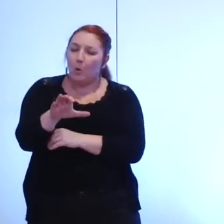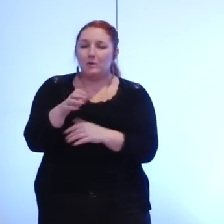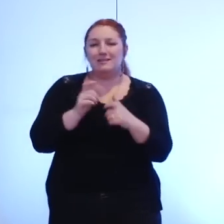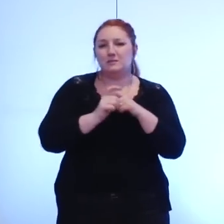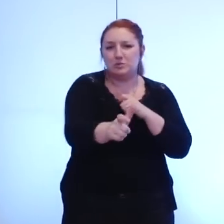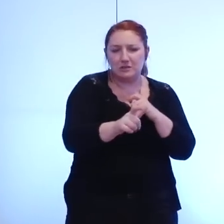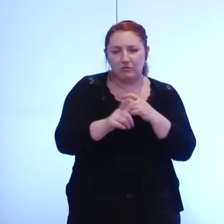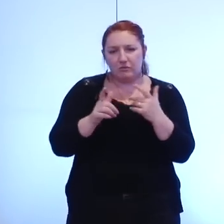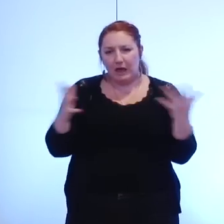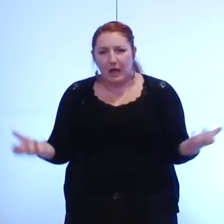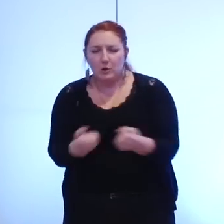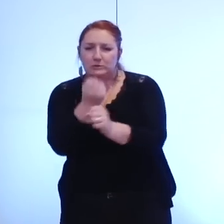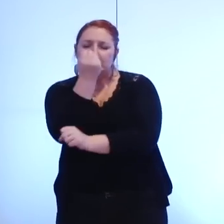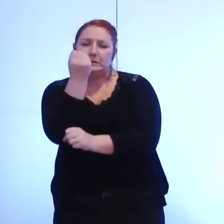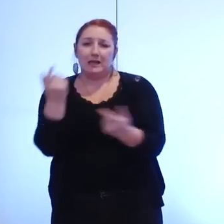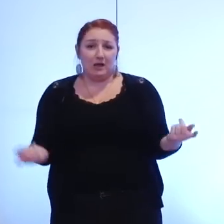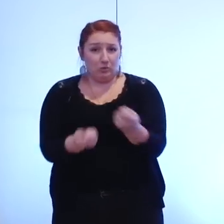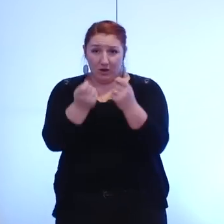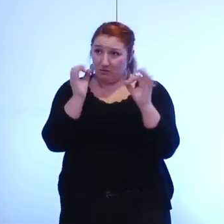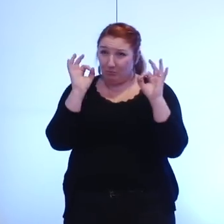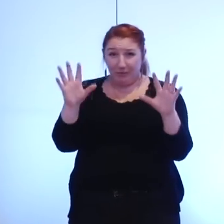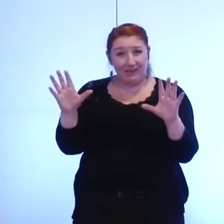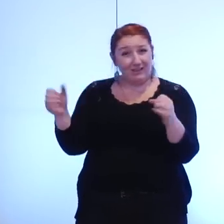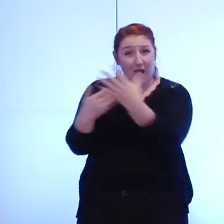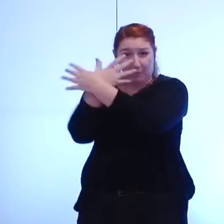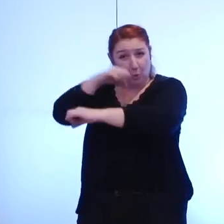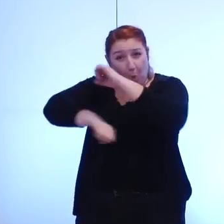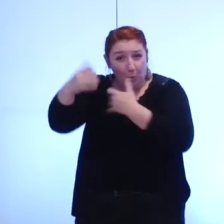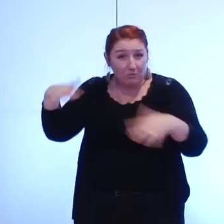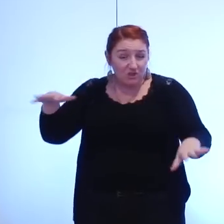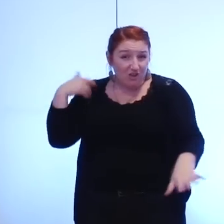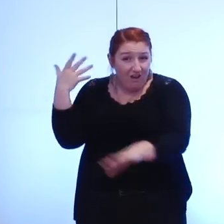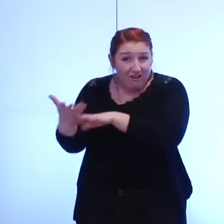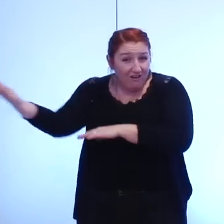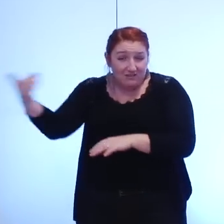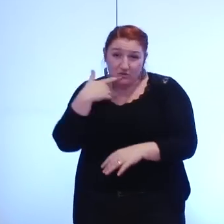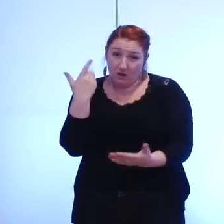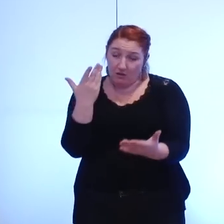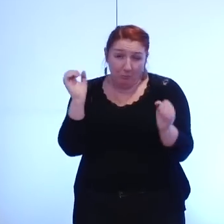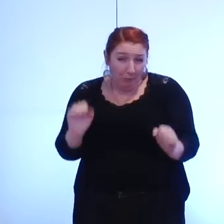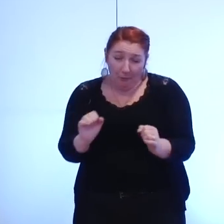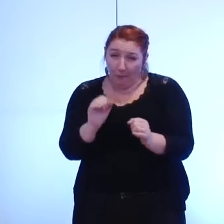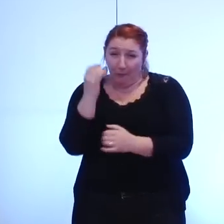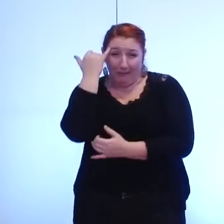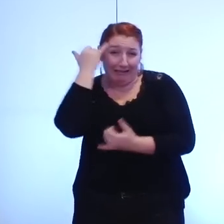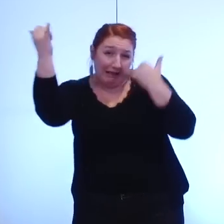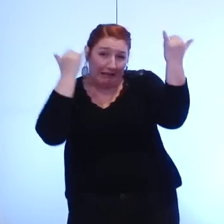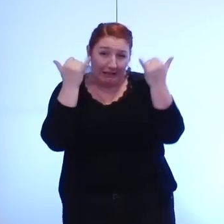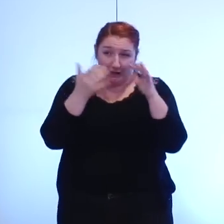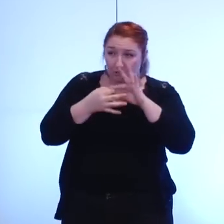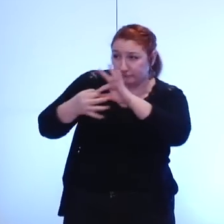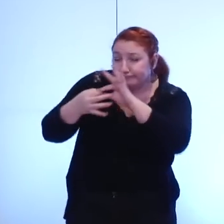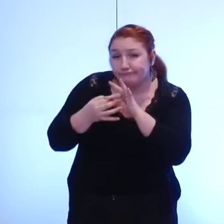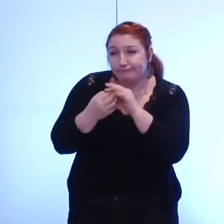est un dispositif communautaire donc il y a un certain nombre de pistes de champs de coopération qui sont